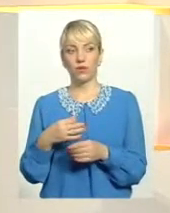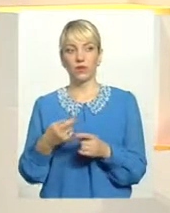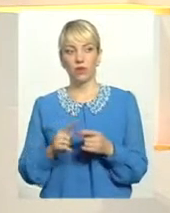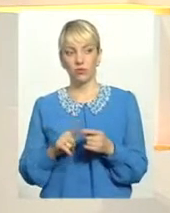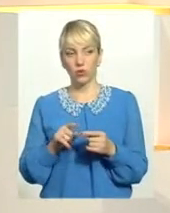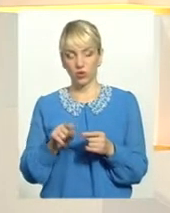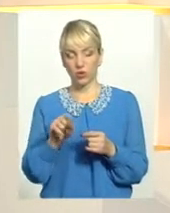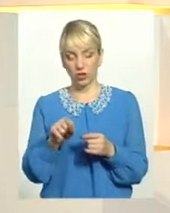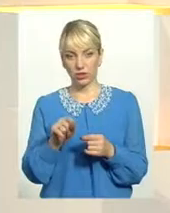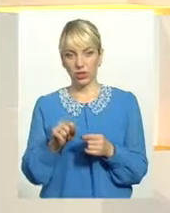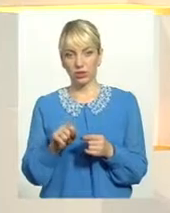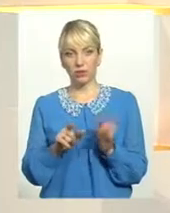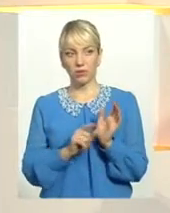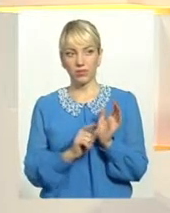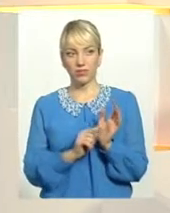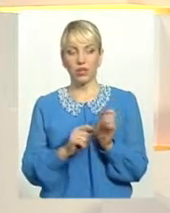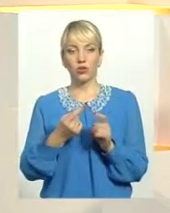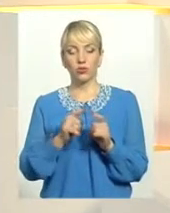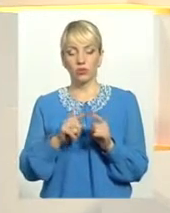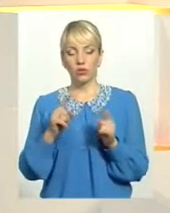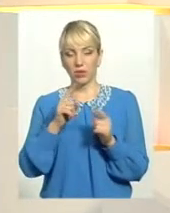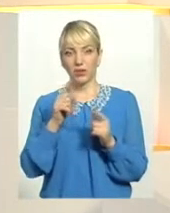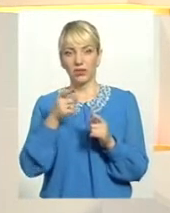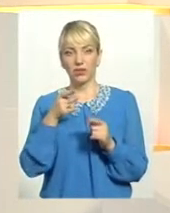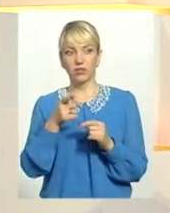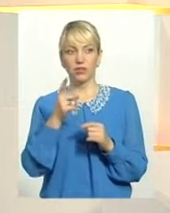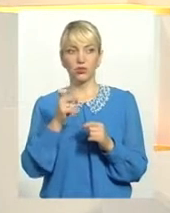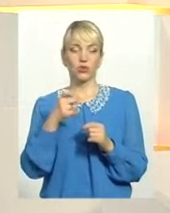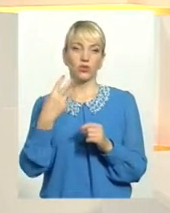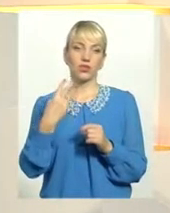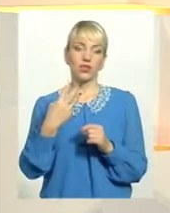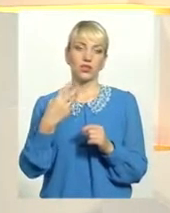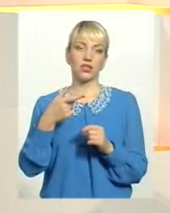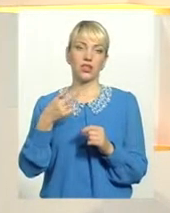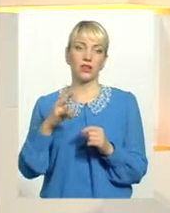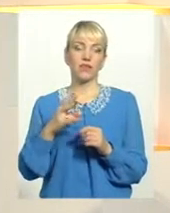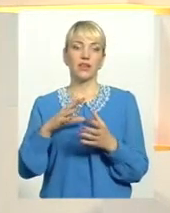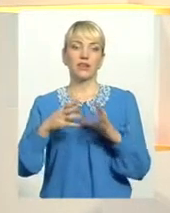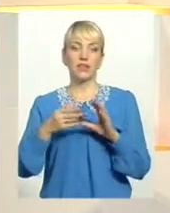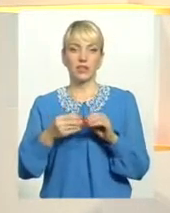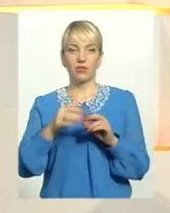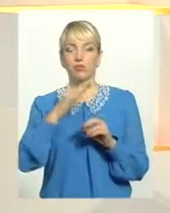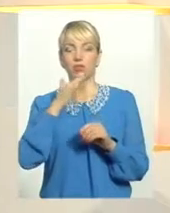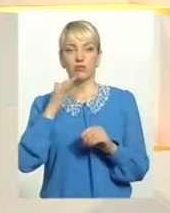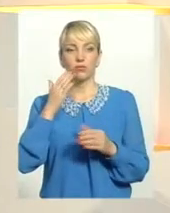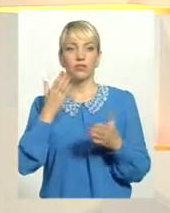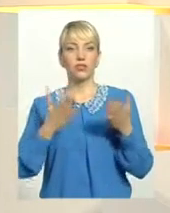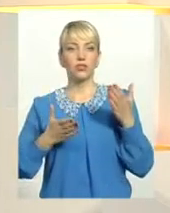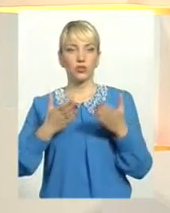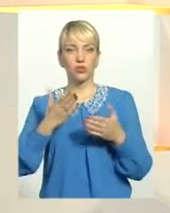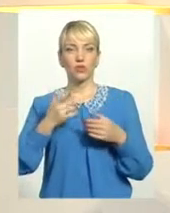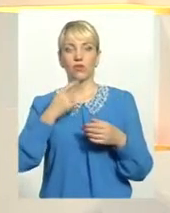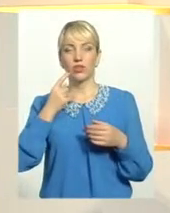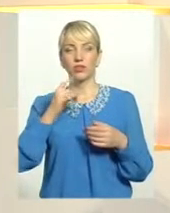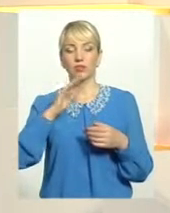увазі... До тієї мінімальної 1130 гривень. Взагалі багатьом. Якщо взяти наших